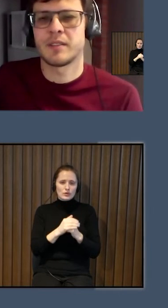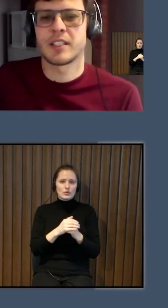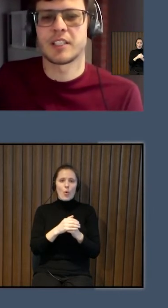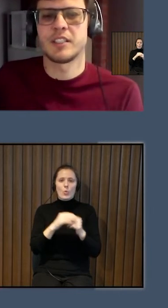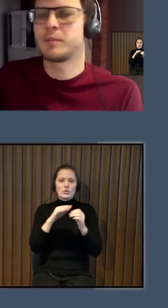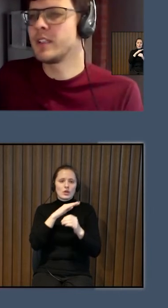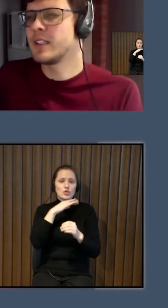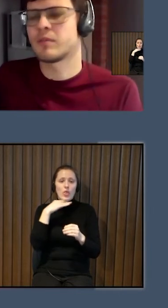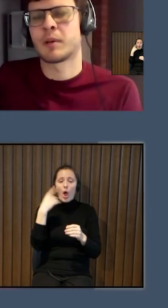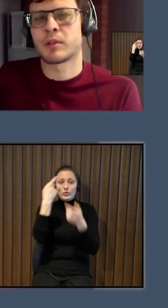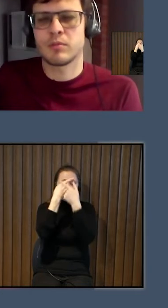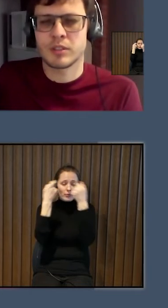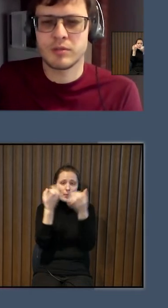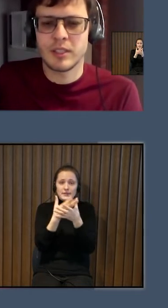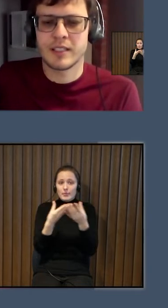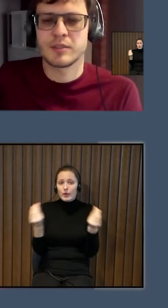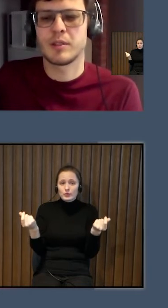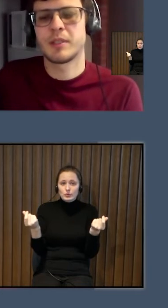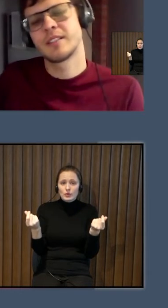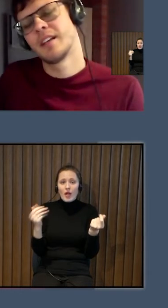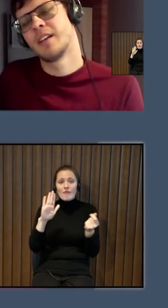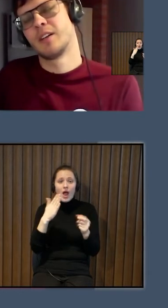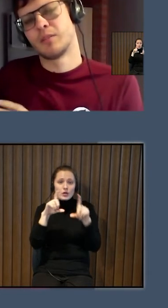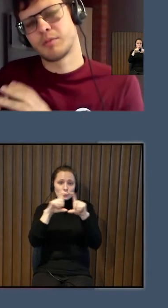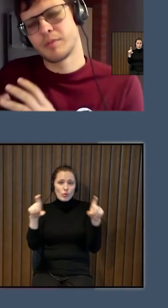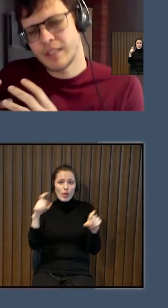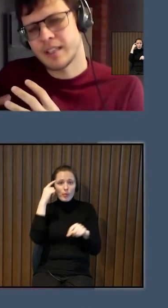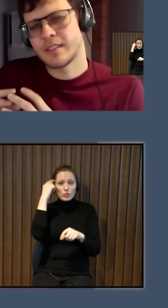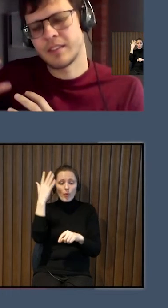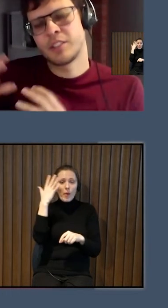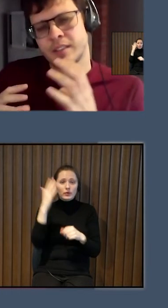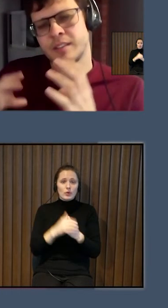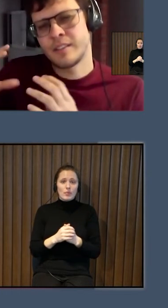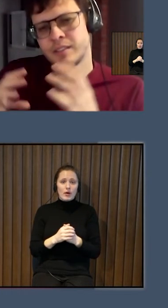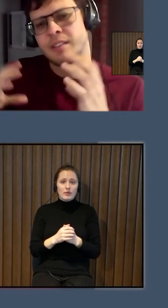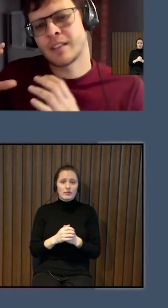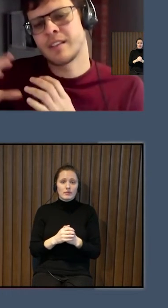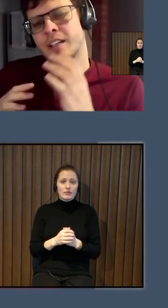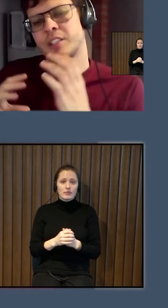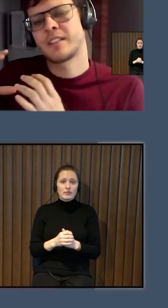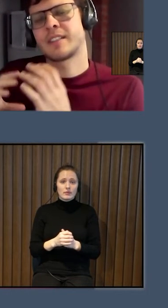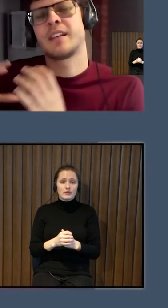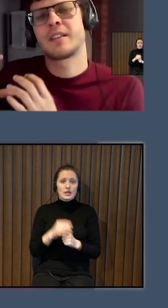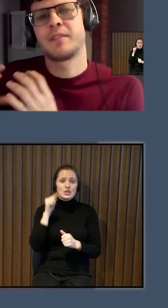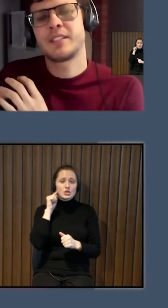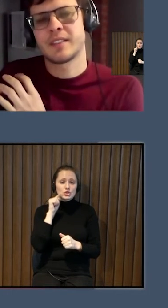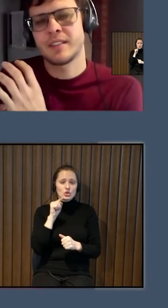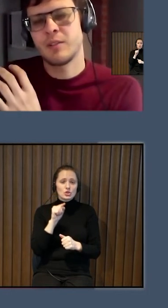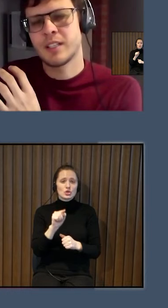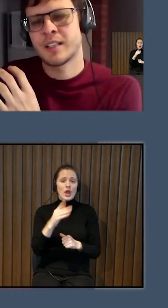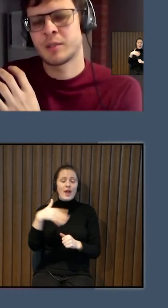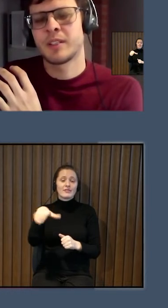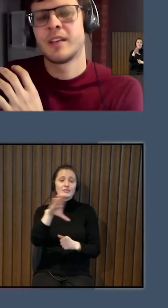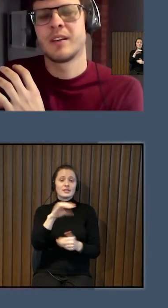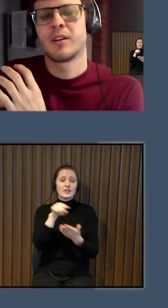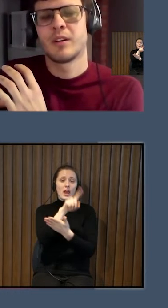informācija vienkārši izpaliek un vai par to ir skolās domāts? Un, jā, tā kā šeit ir tie visi